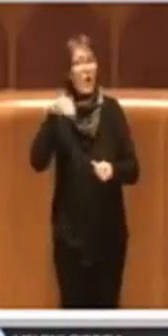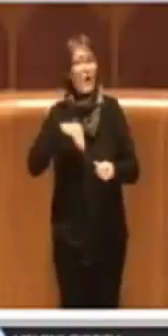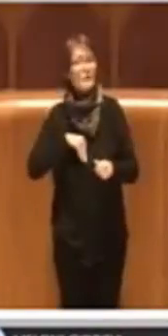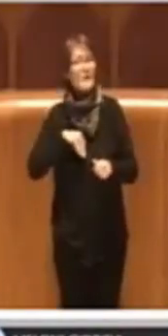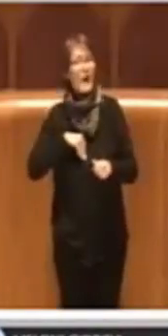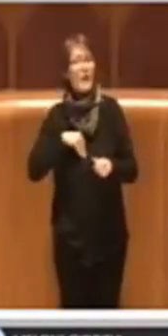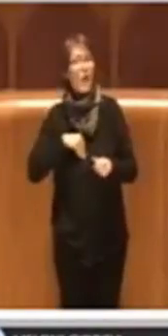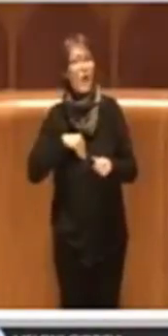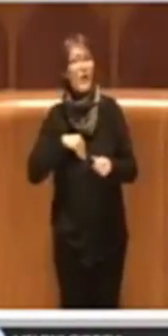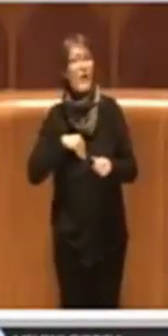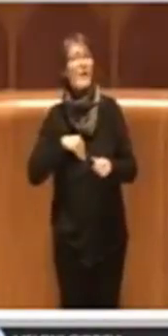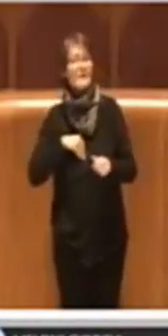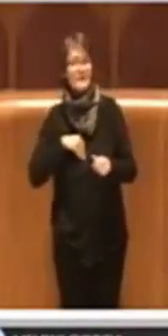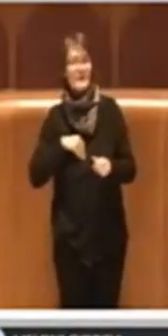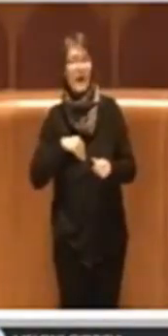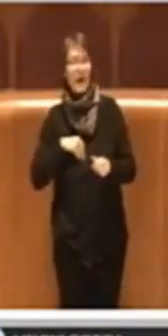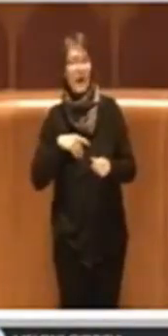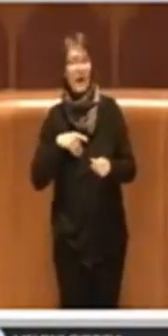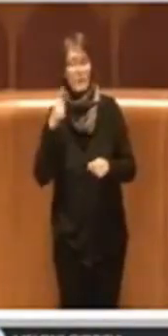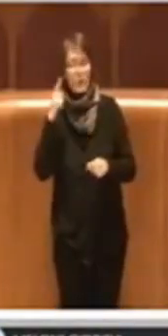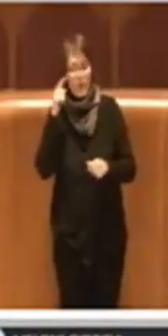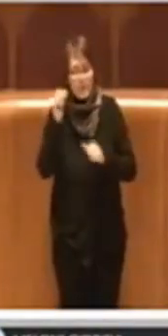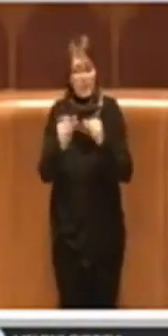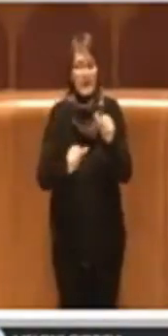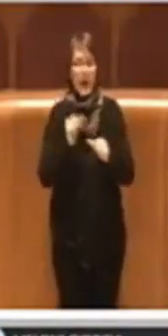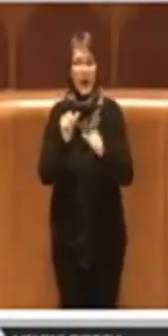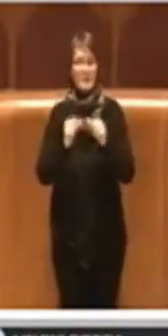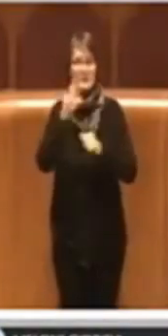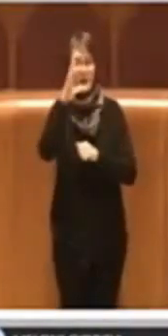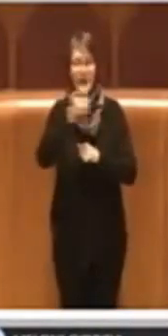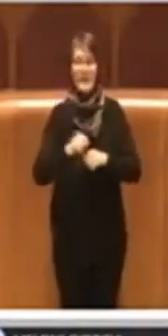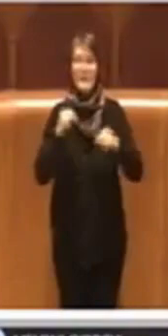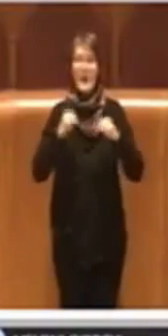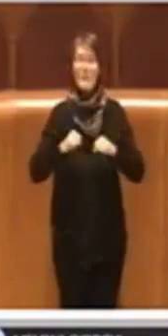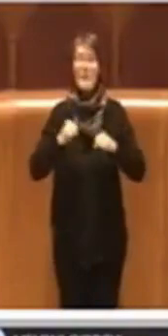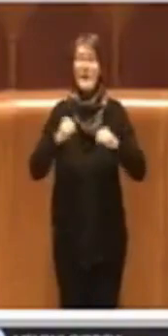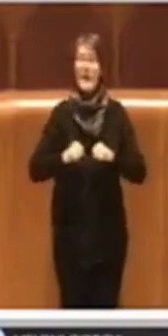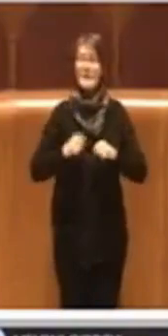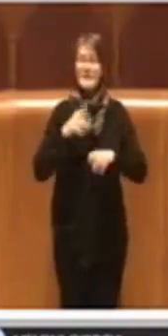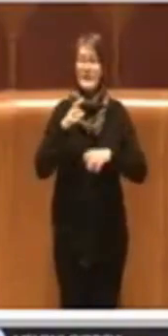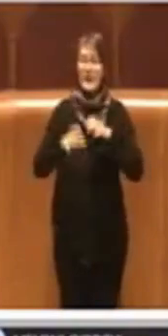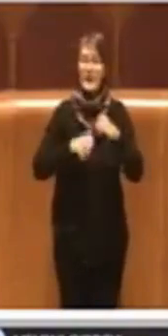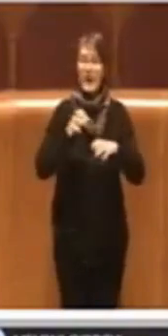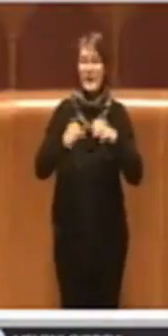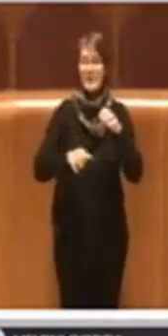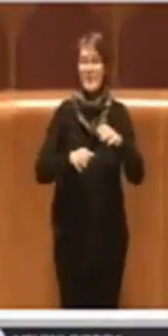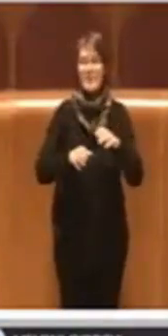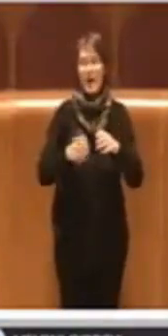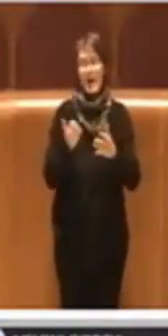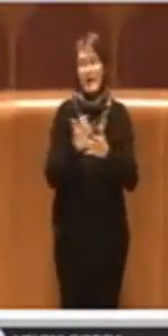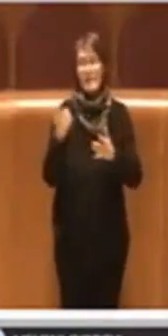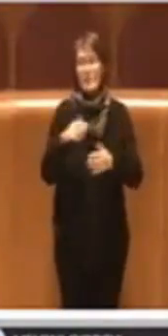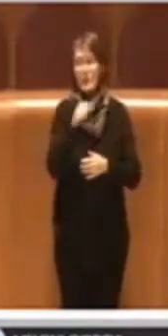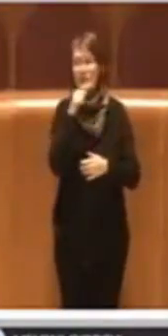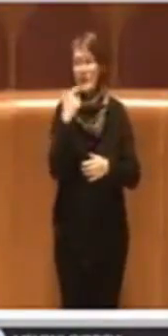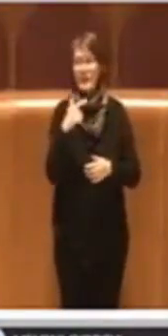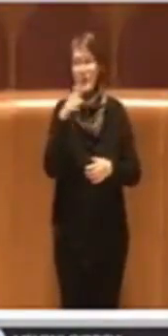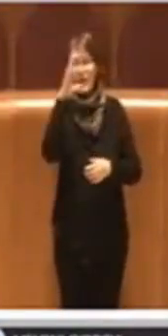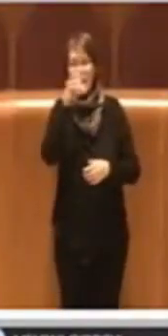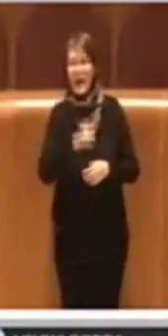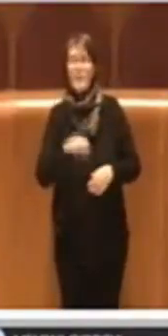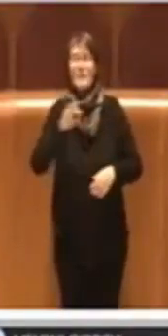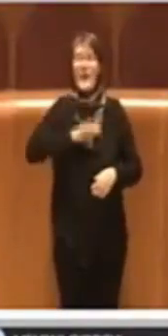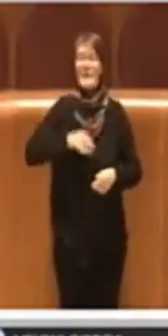che il benessere degli animali deve andare al di là del colore politico, degli interessi politici, ma deve essere un